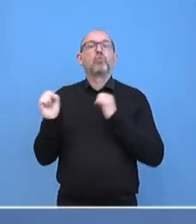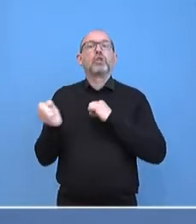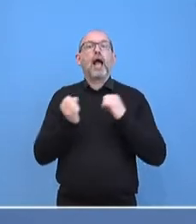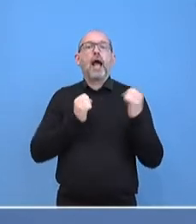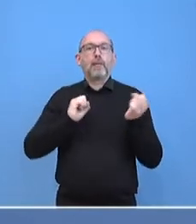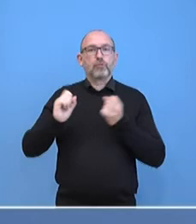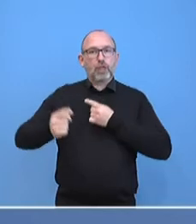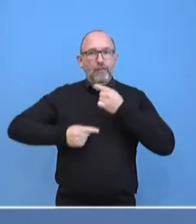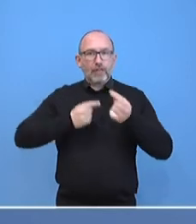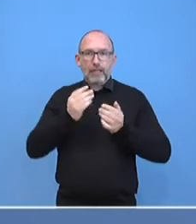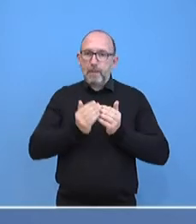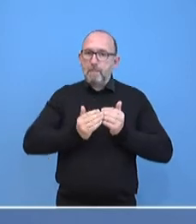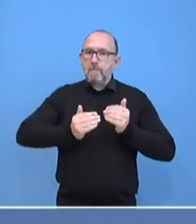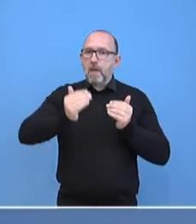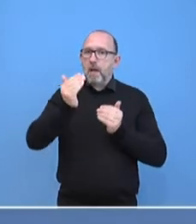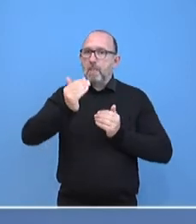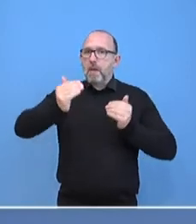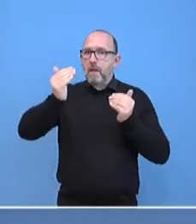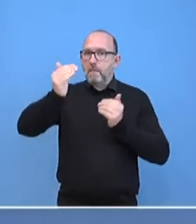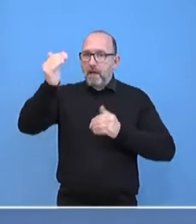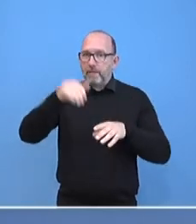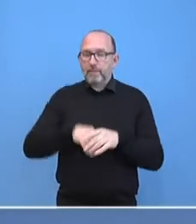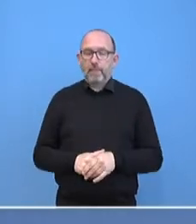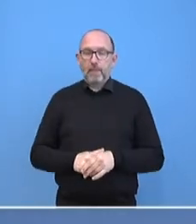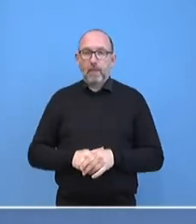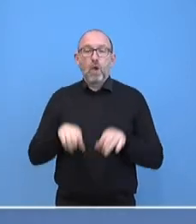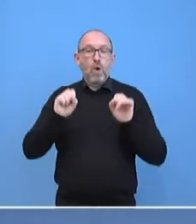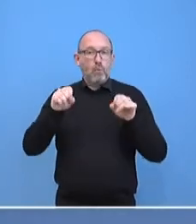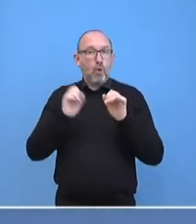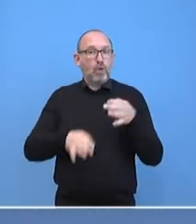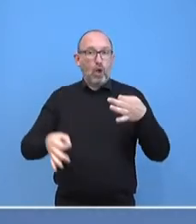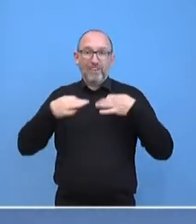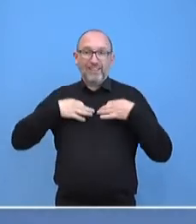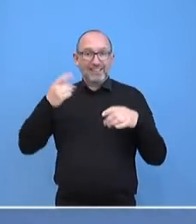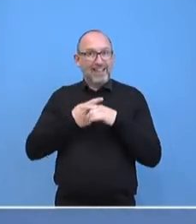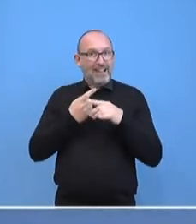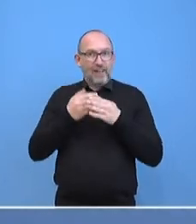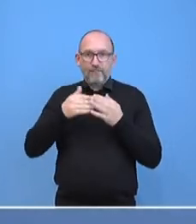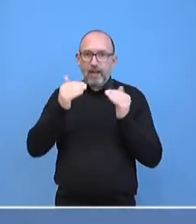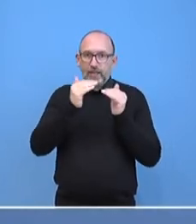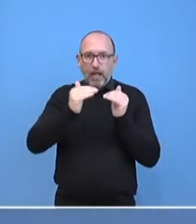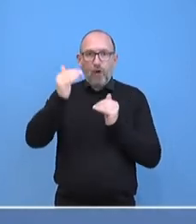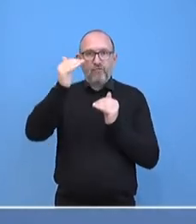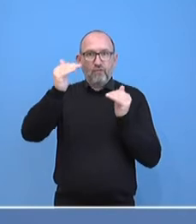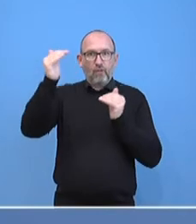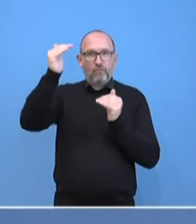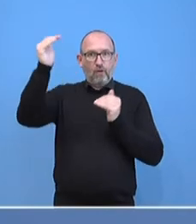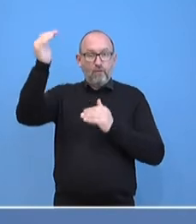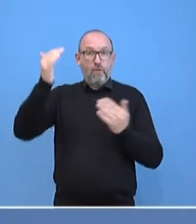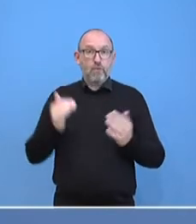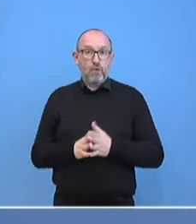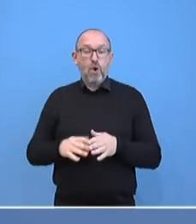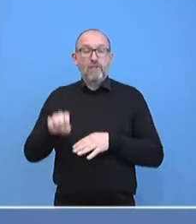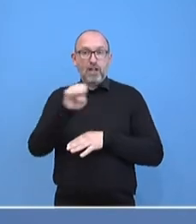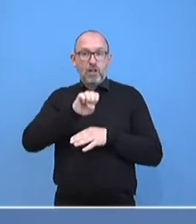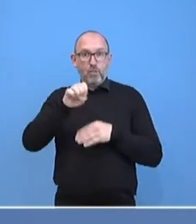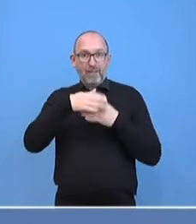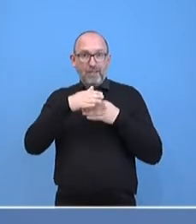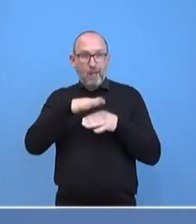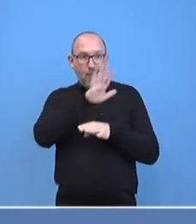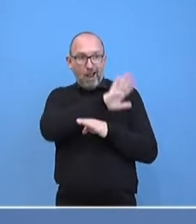Es ist nicht auszuschließen, dass die Infektionszahlen weiter ansteigen. Und wenn wir in unsere europäischen Nachbarländer schauen,